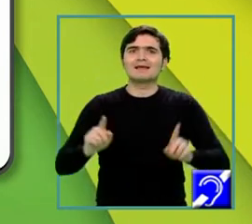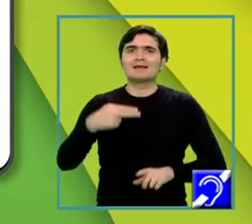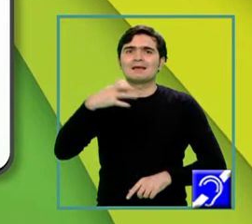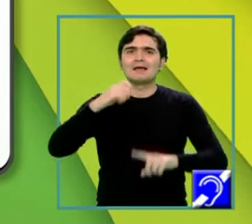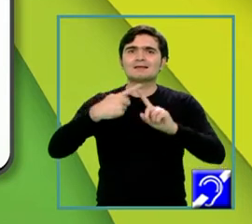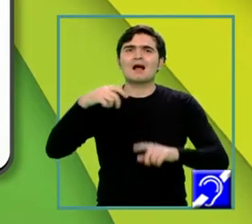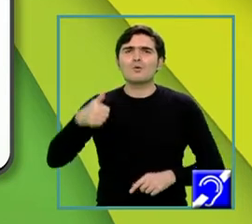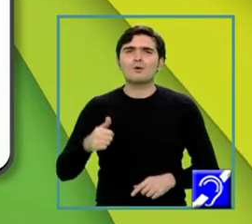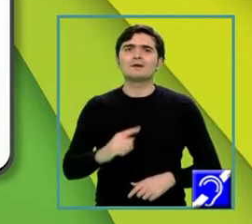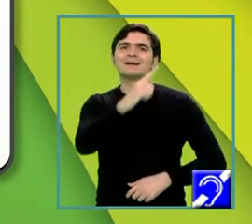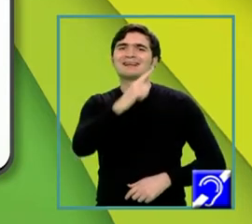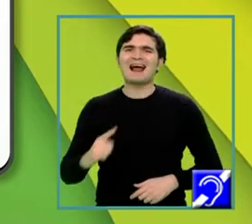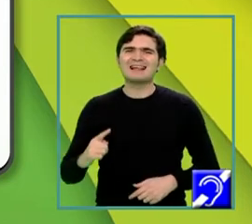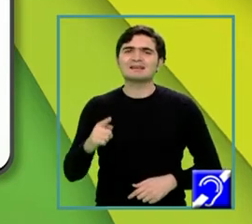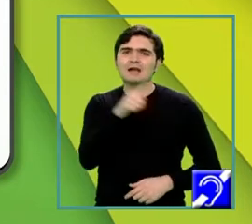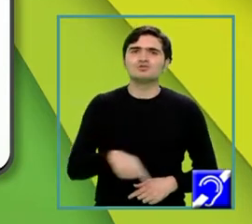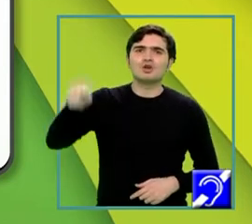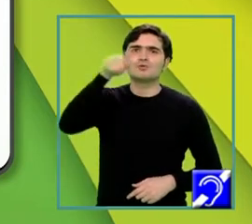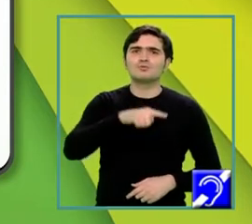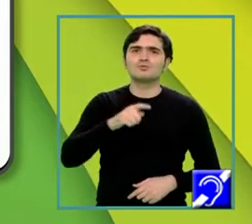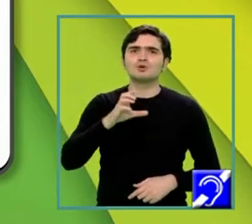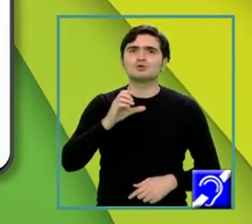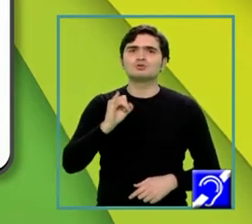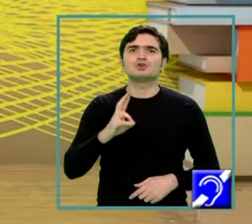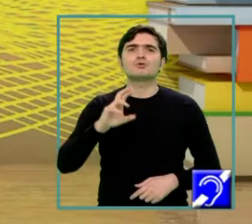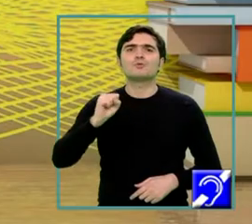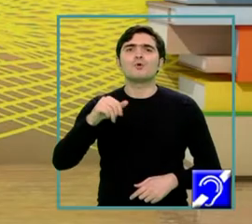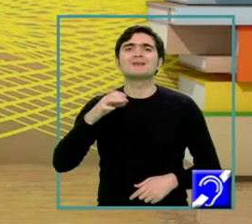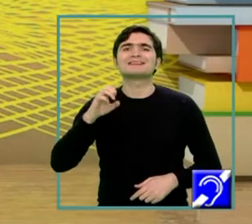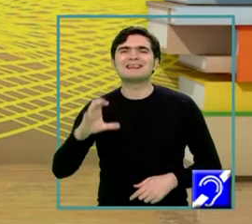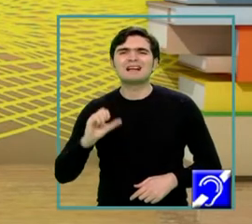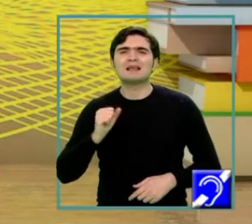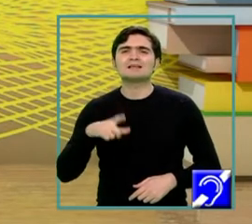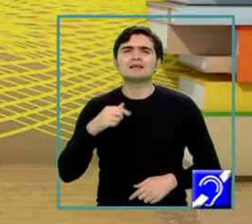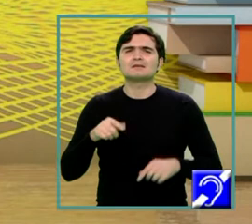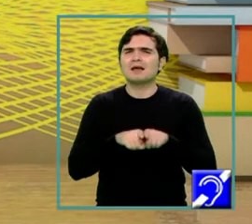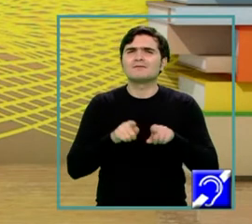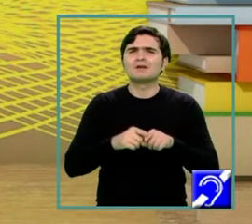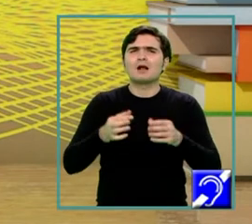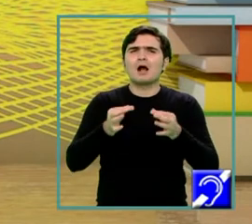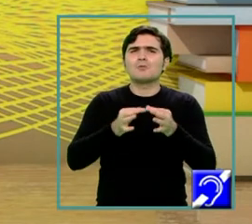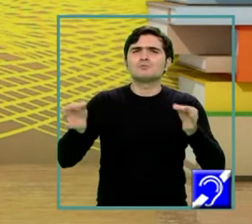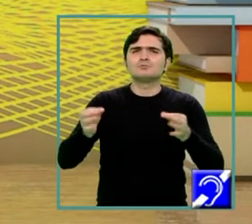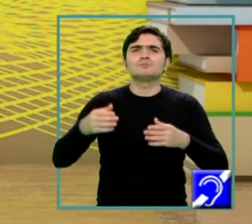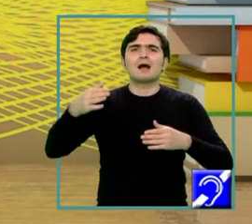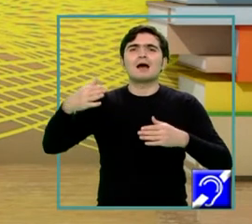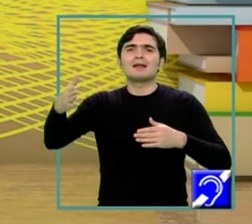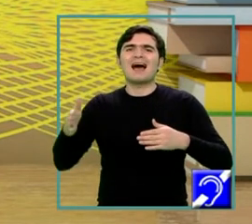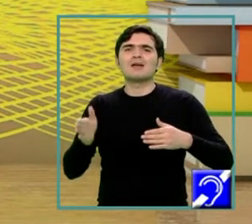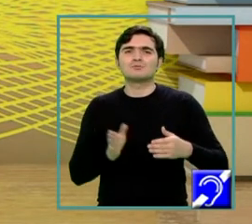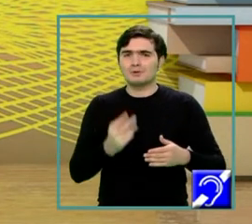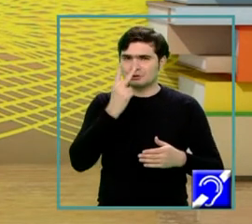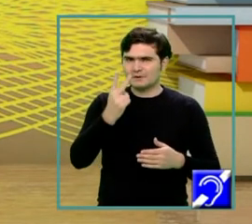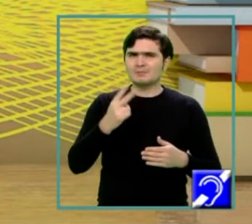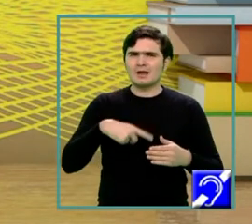circumscris este exact cât lungimea laturii. Și observați că acest hexagon regulat se descompune în 6